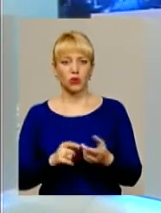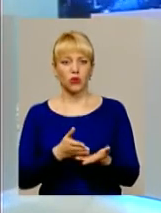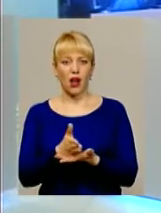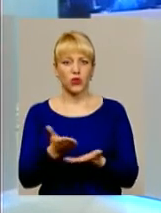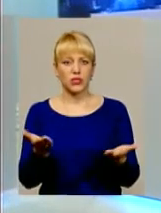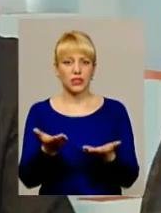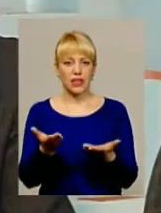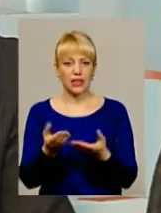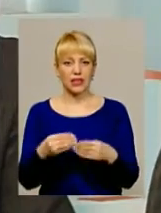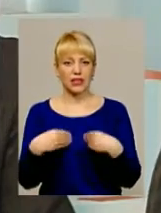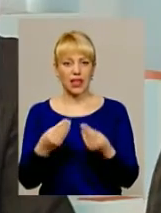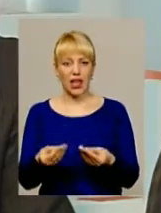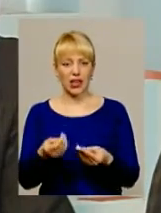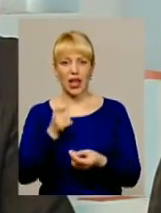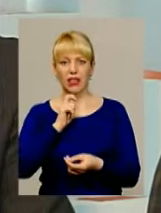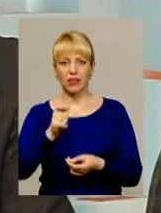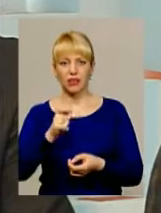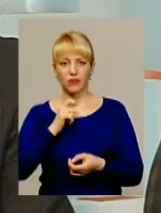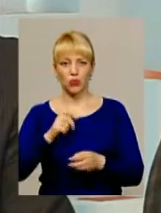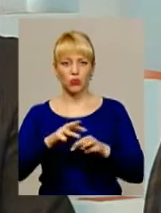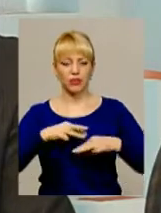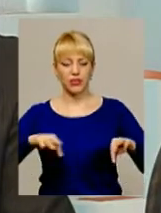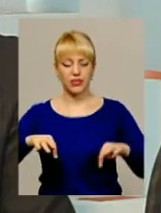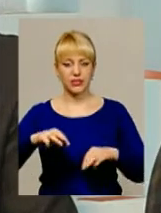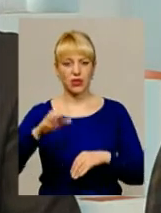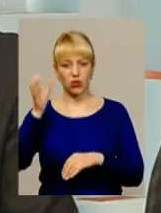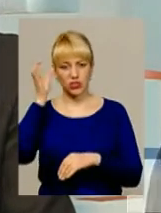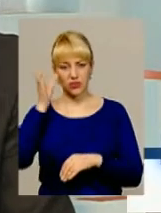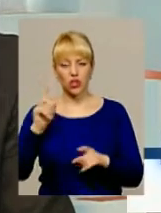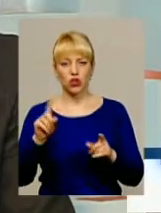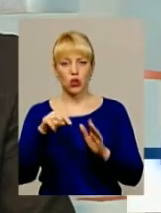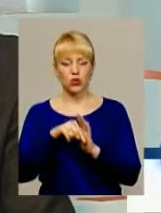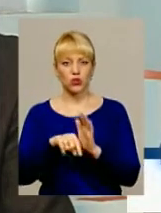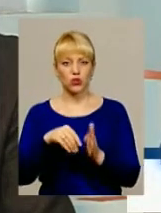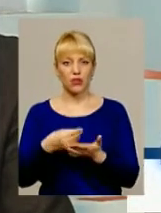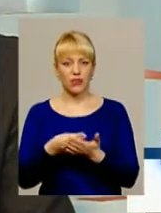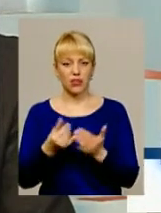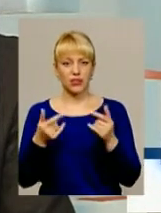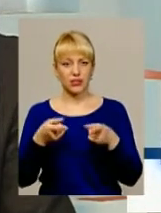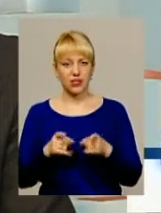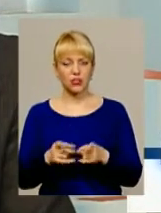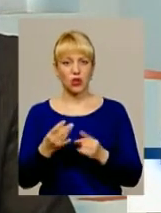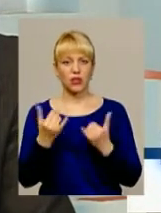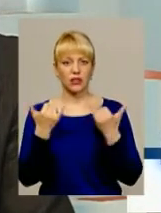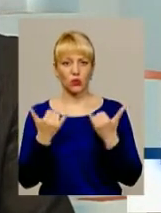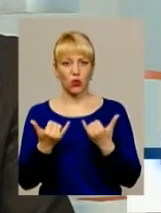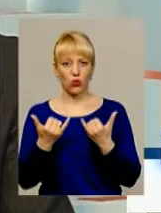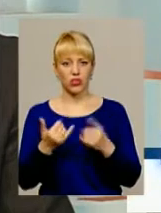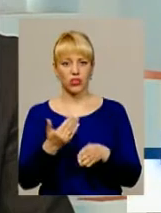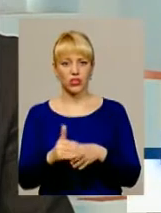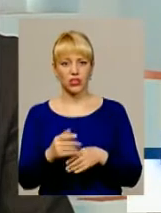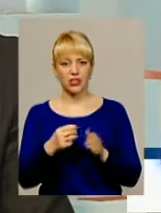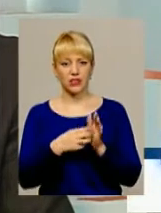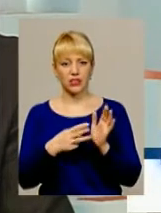в якому давала інтерв'ю зараз міністер освіти. Що стосується фінансування? Дійсно, у нас сьогодні частина